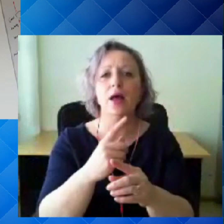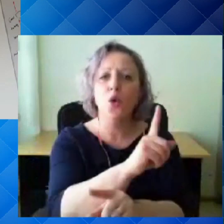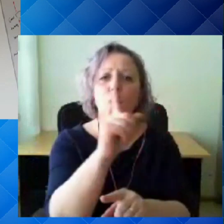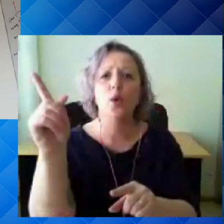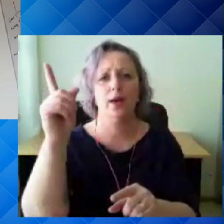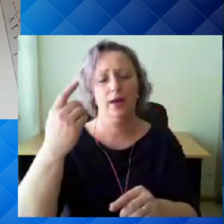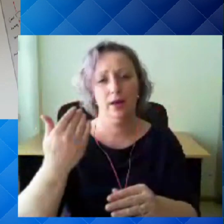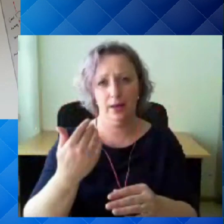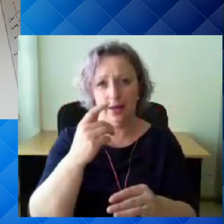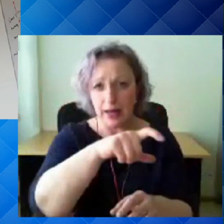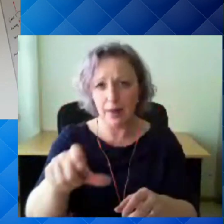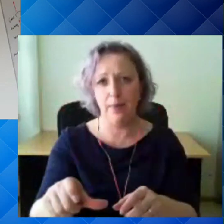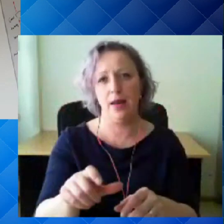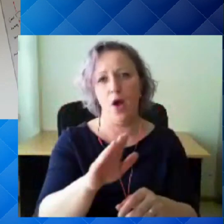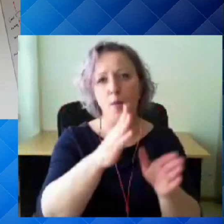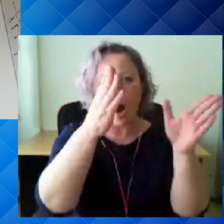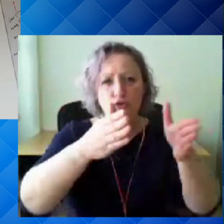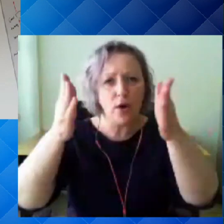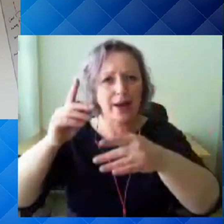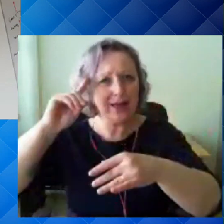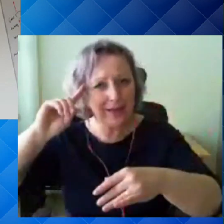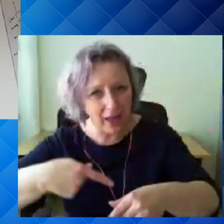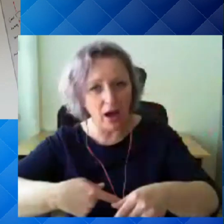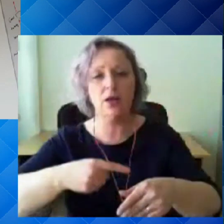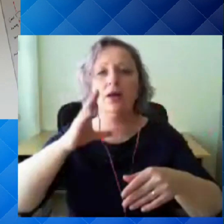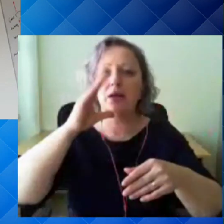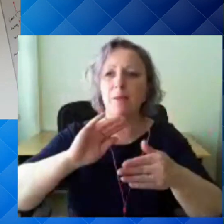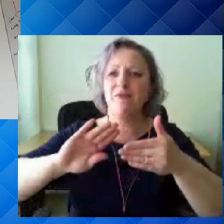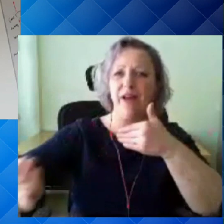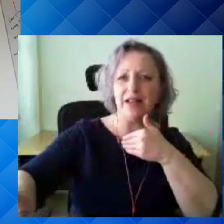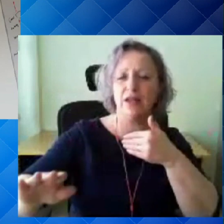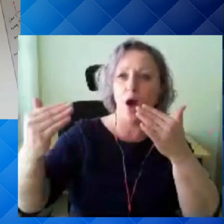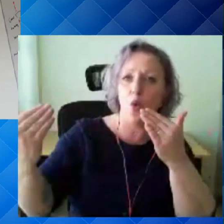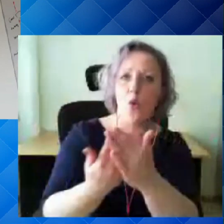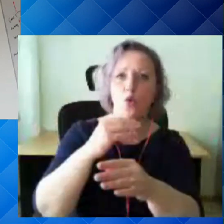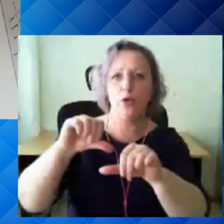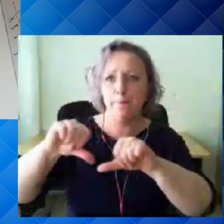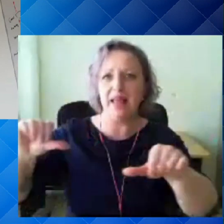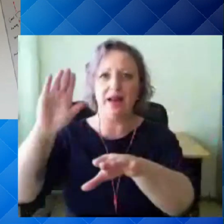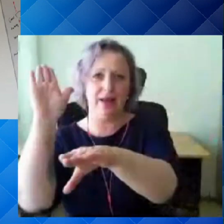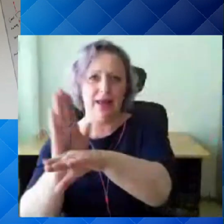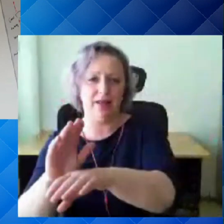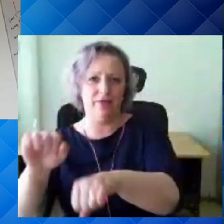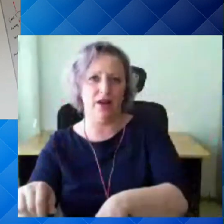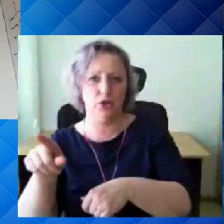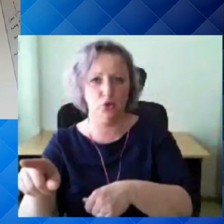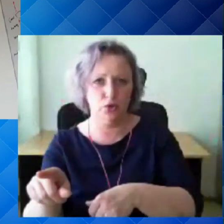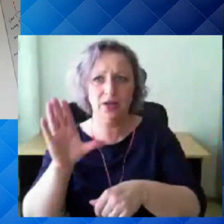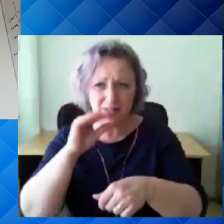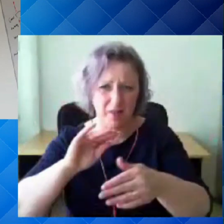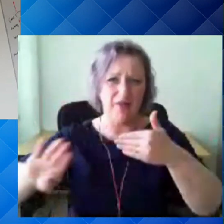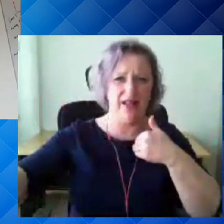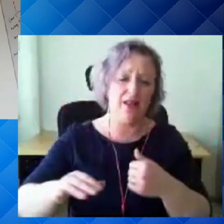saame vältida seda, et valitsuse tuleks uusi piiranguid kehtestama hakata. Ma toon näite, et